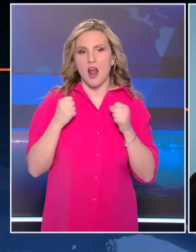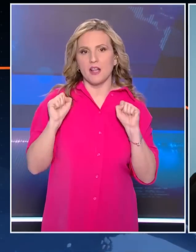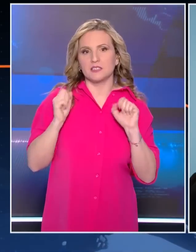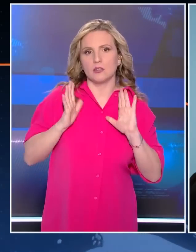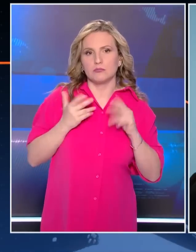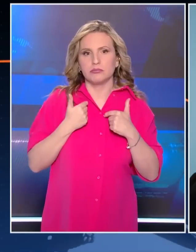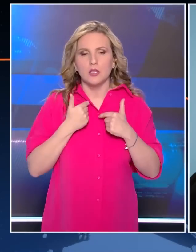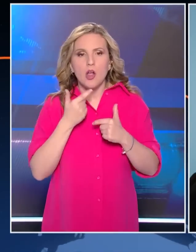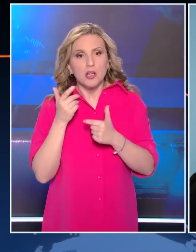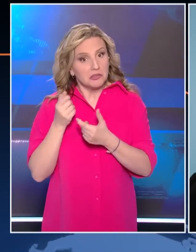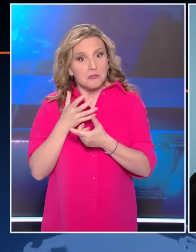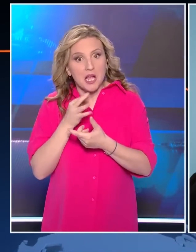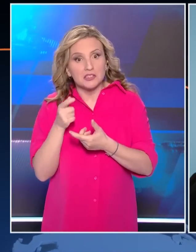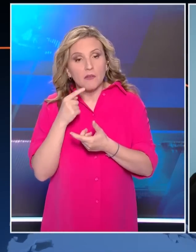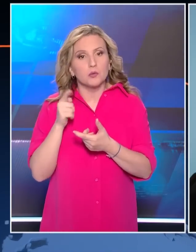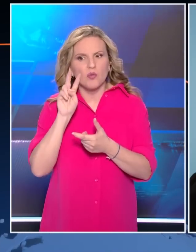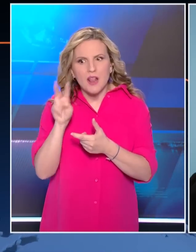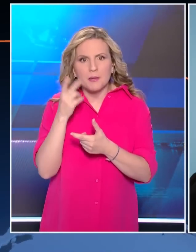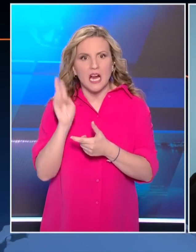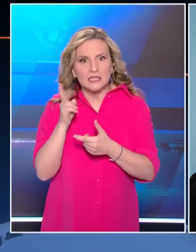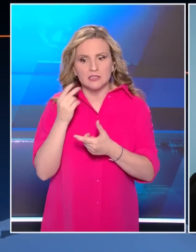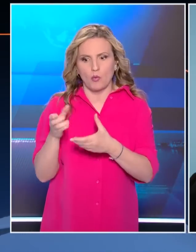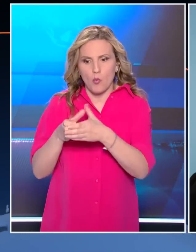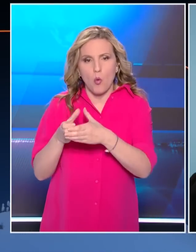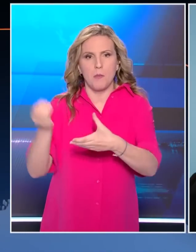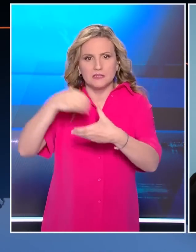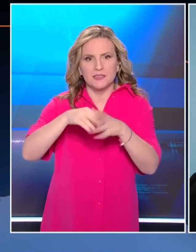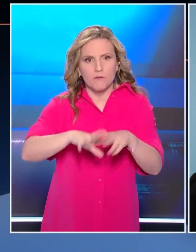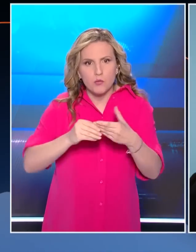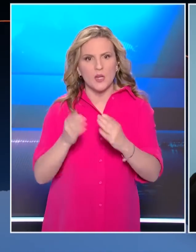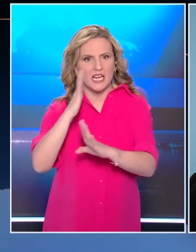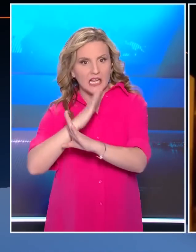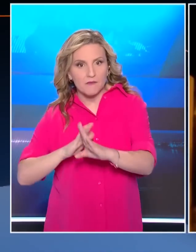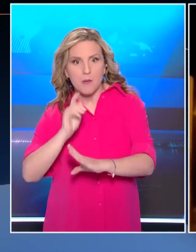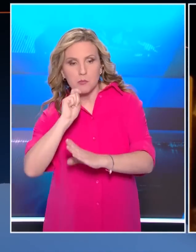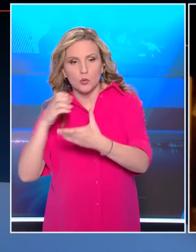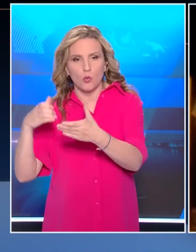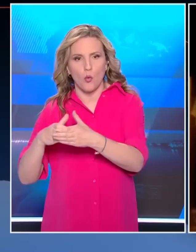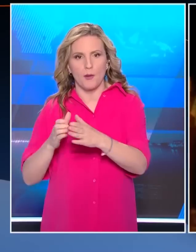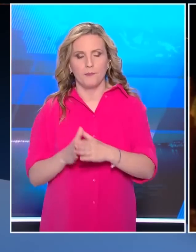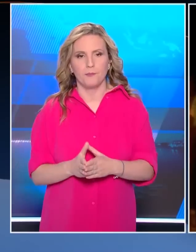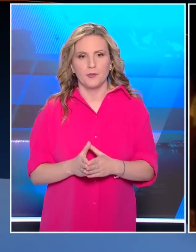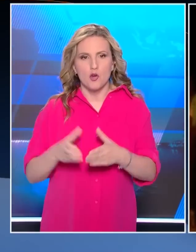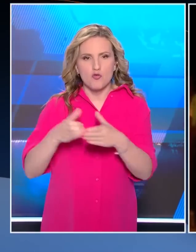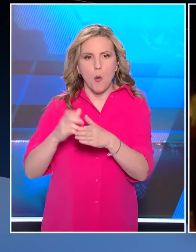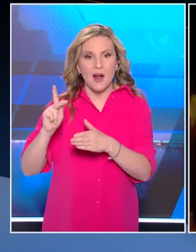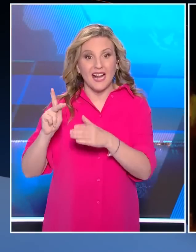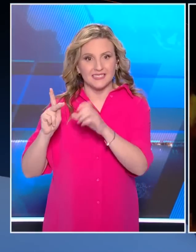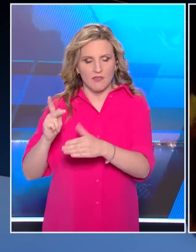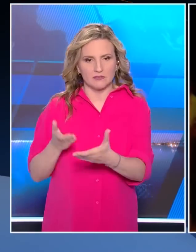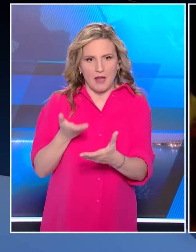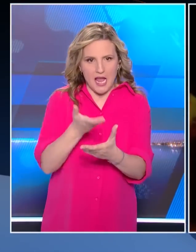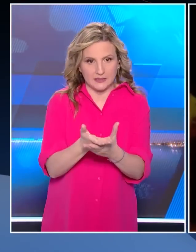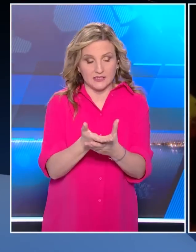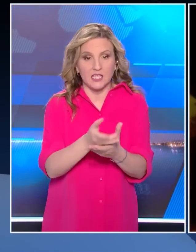καταδικασμένου για εγκληματική οργάνωση που επιχειρεί να ξαναμπεί στη Βουλή με τον Μανδία Πολιτικού Κόμματος. Και όλα αυτά την ώρα που το κόμμα Κασιδιάρη κατέθεσε